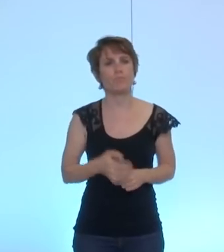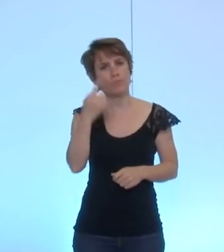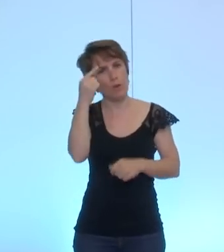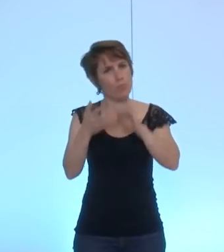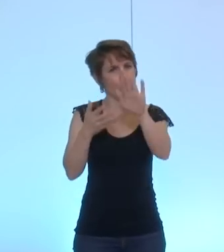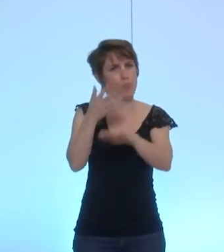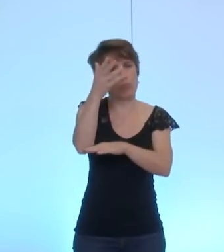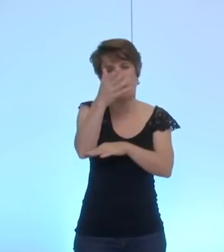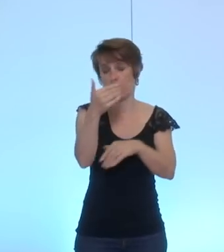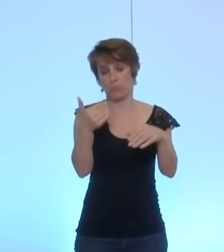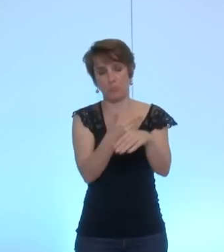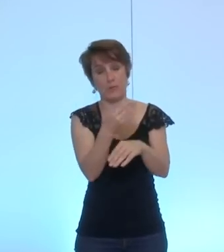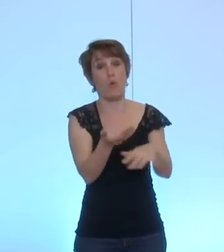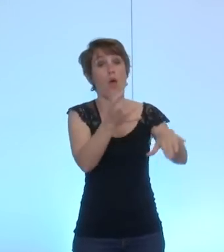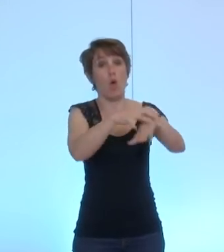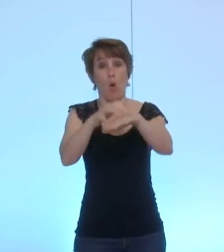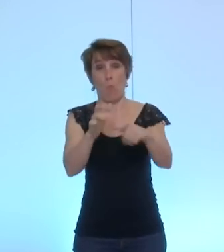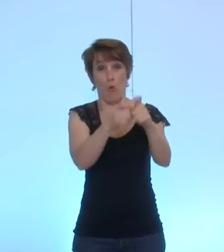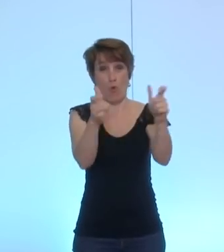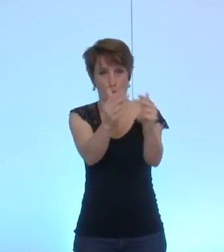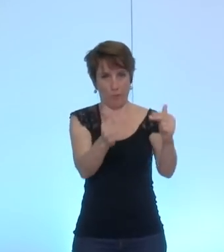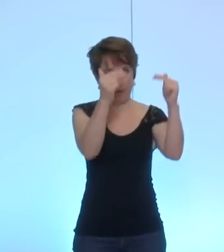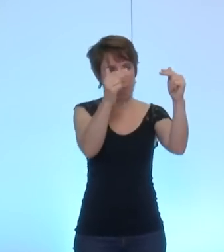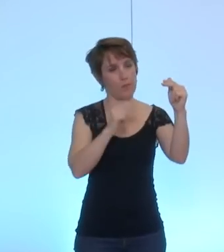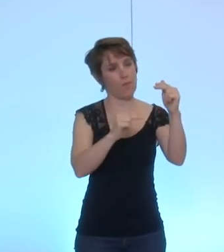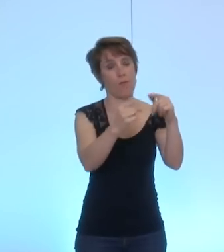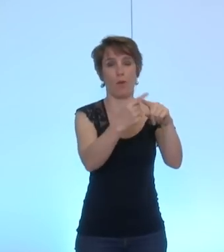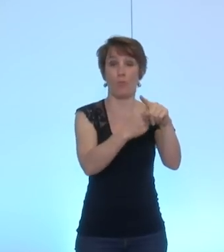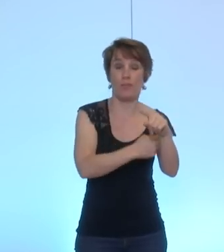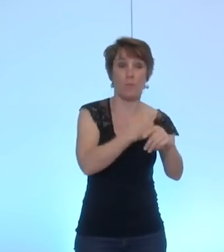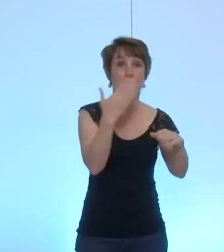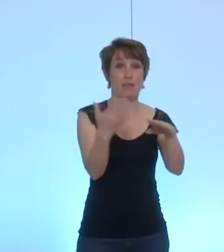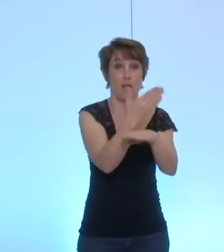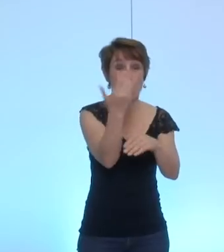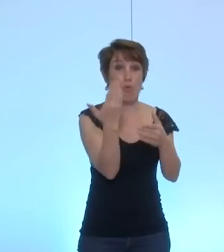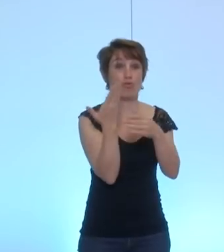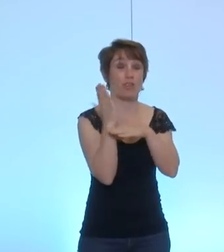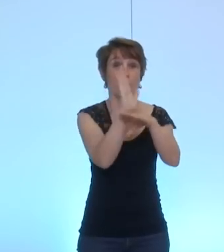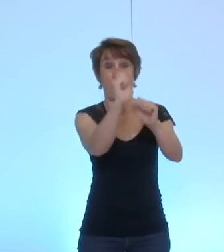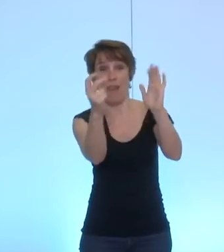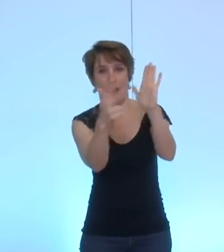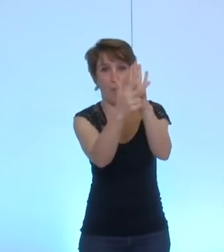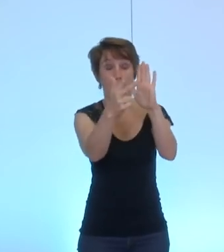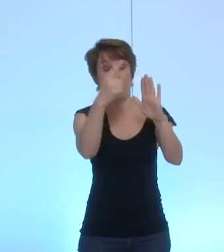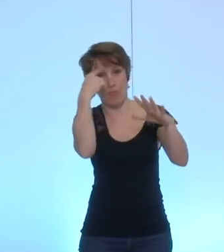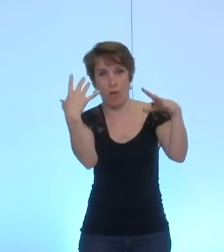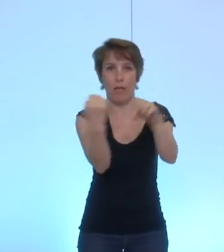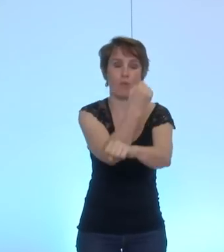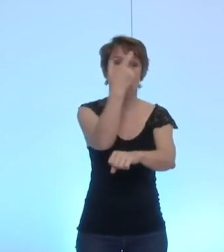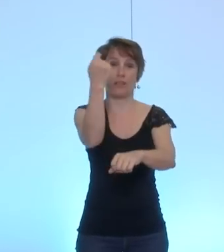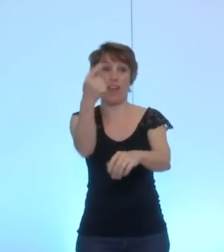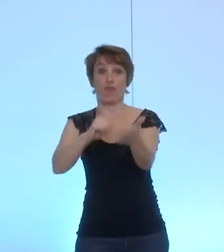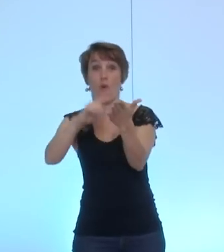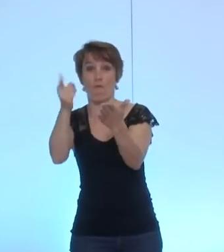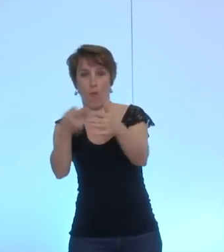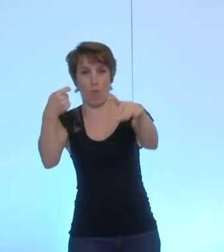clair que le pôle de compétitivité va plutôt aller vers labelliser des projets qui, ensuite, peuvent lever des fonds ou avoir des